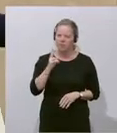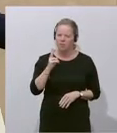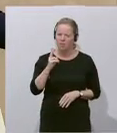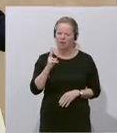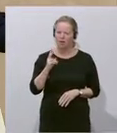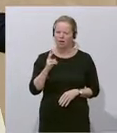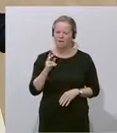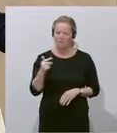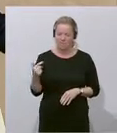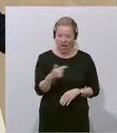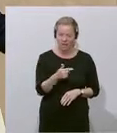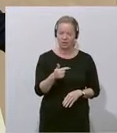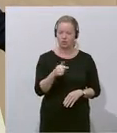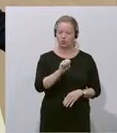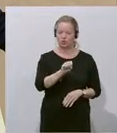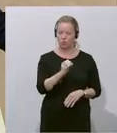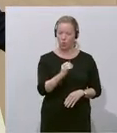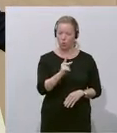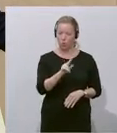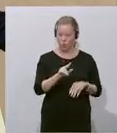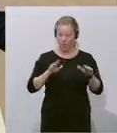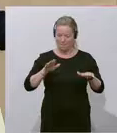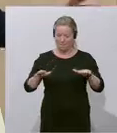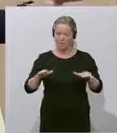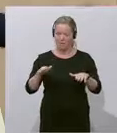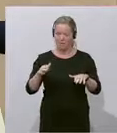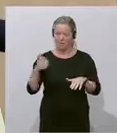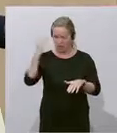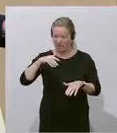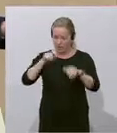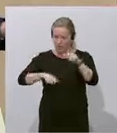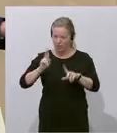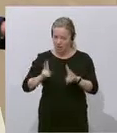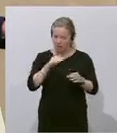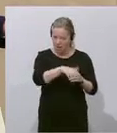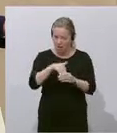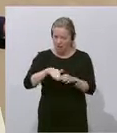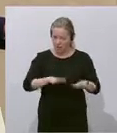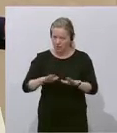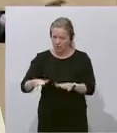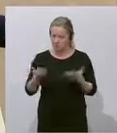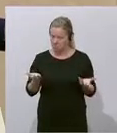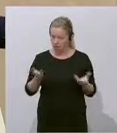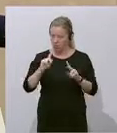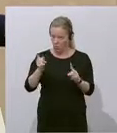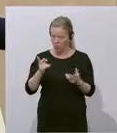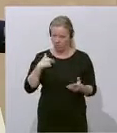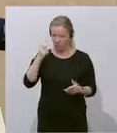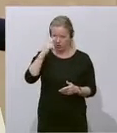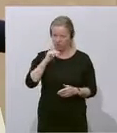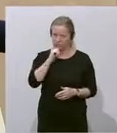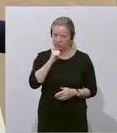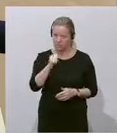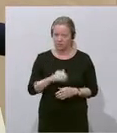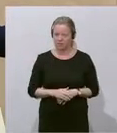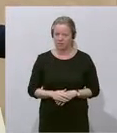in beiden Sokos bleiben? Warum? Ich verstehe es nicht. Und ich möchte keinem der beteiligten Minister unterstellen, dass Sie hier